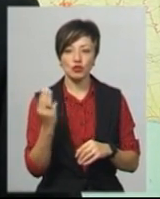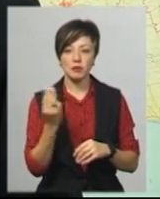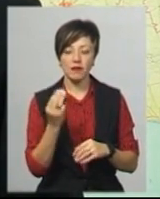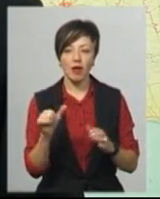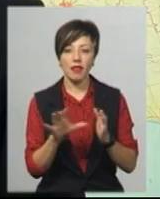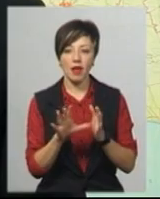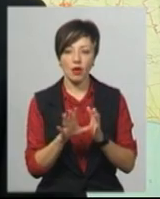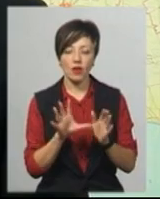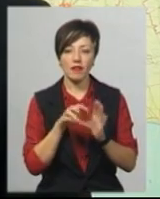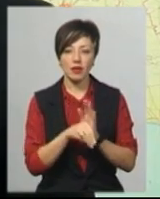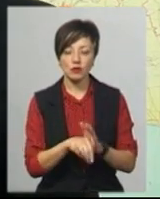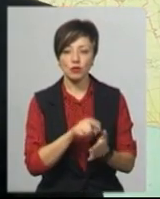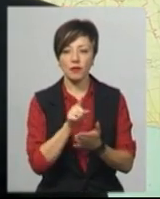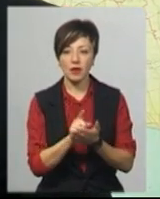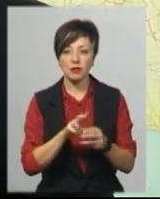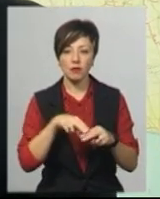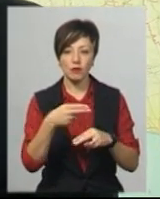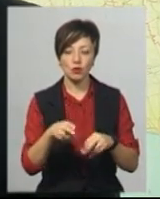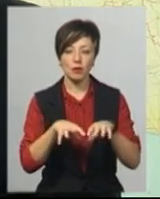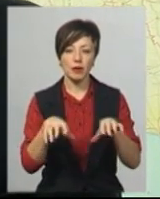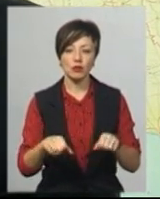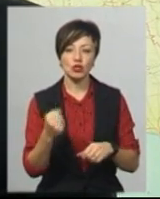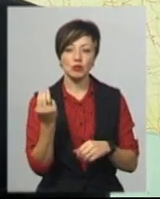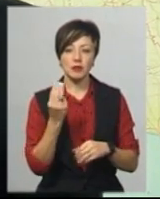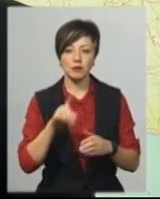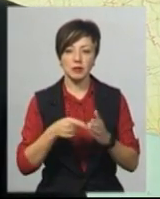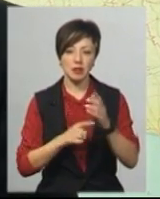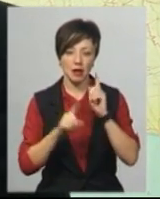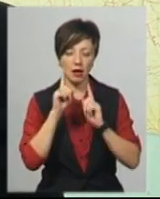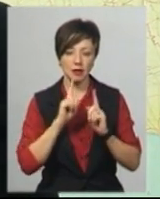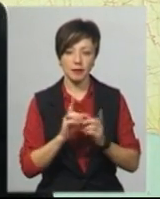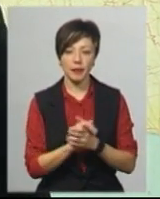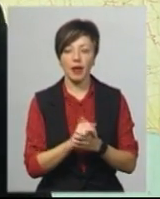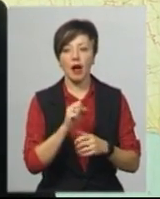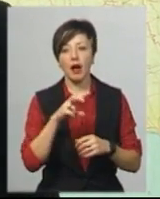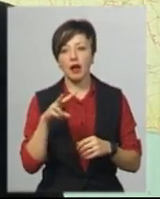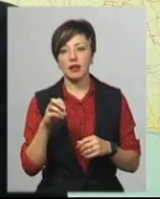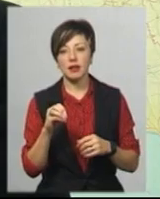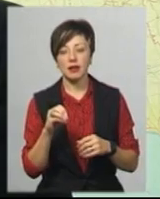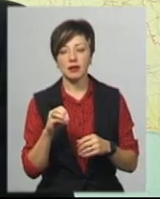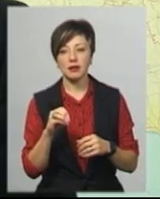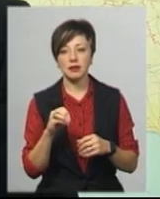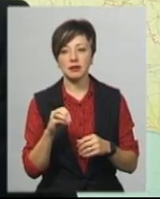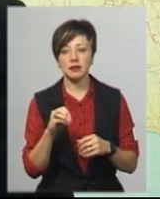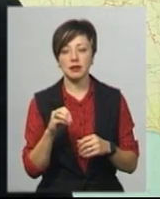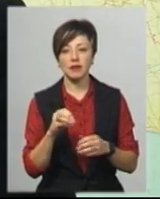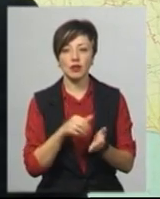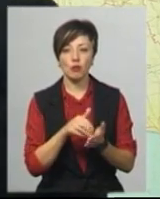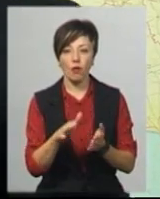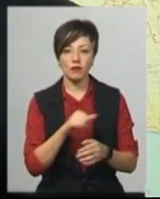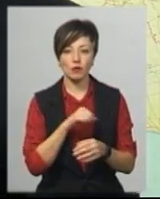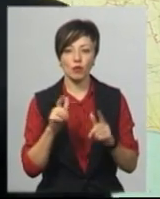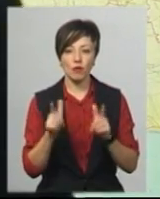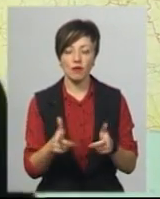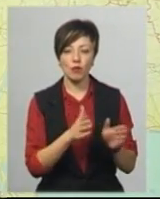-Нергоінвест» зобов'язаний повернути майно Шепетівській міській раді. Але дана компанія відмовилася в добровільному порядку